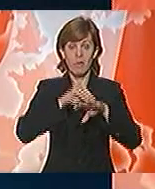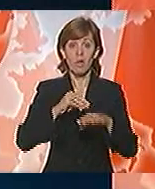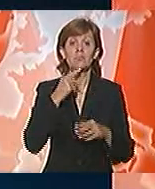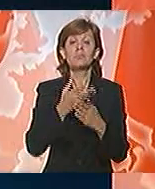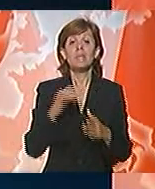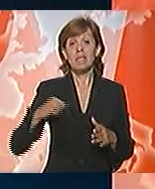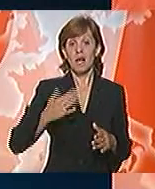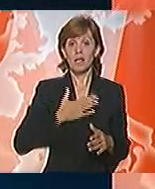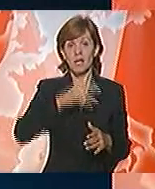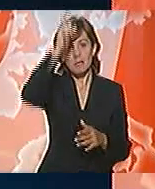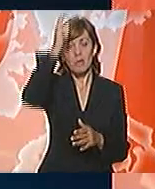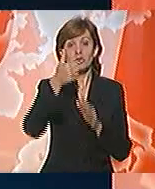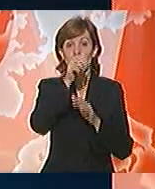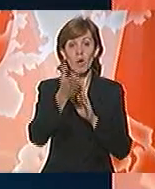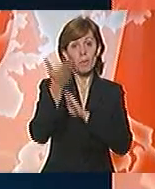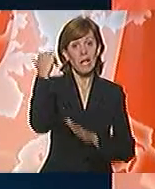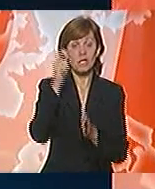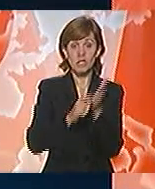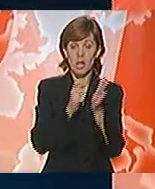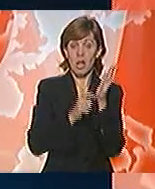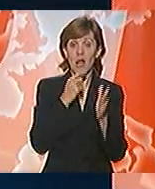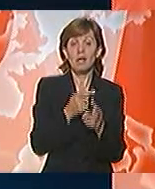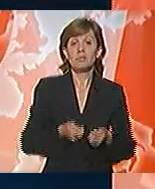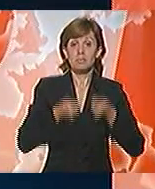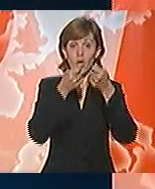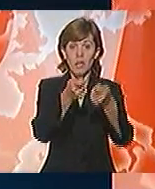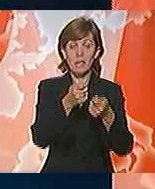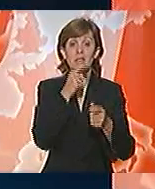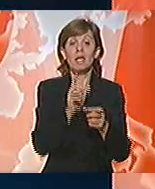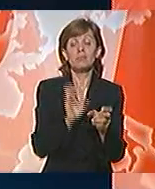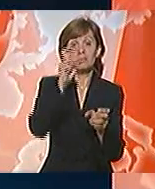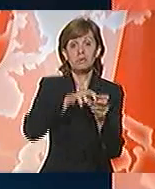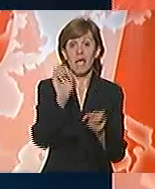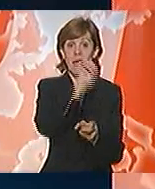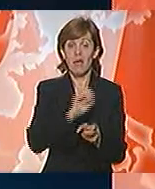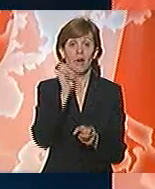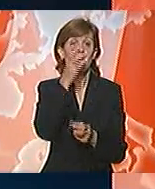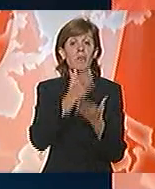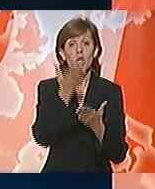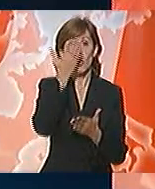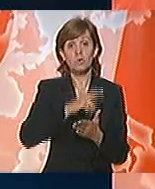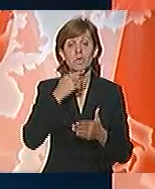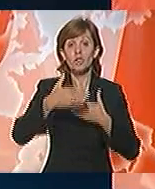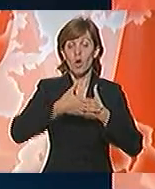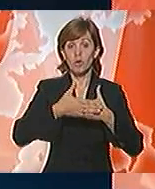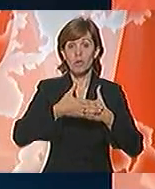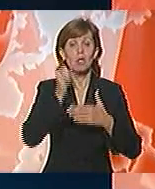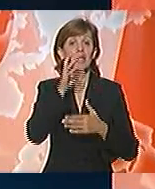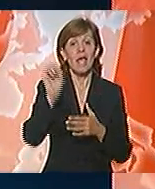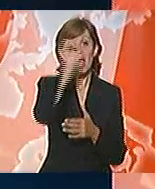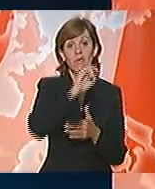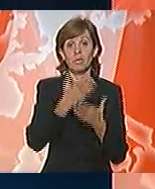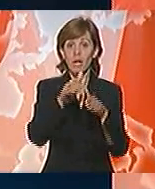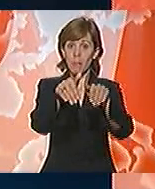podnese kandidaturu za članstvo u EU i to onda kada će ta kandidatura biti uspešna, odnosno kada će EU